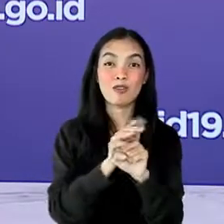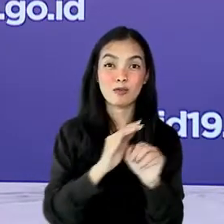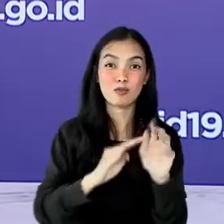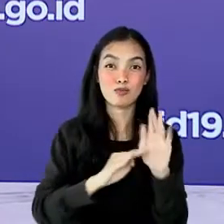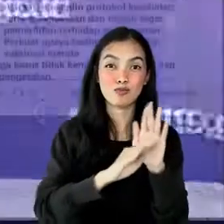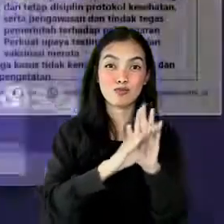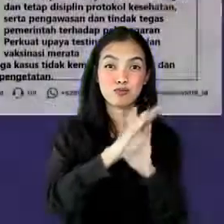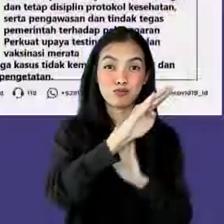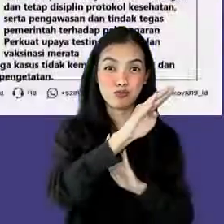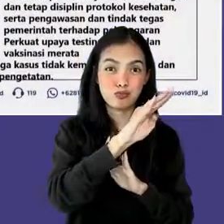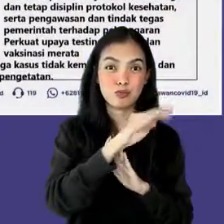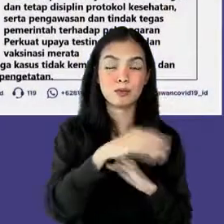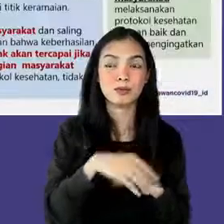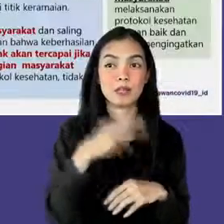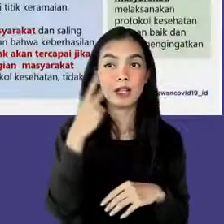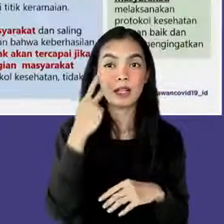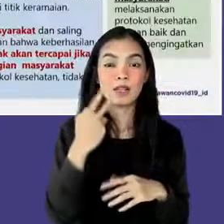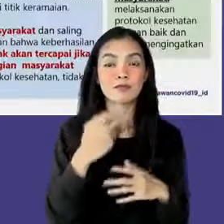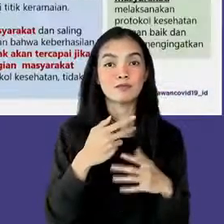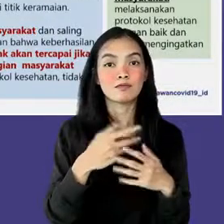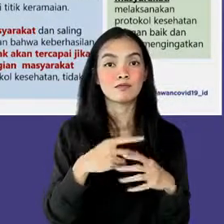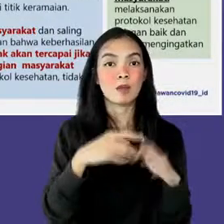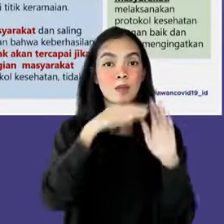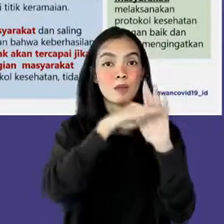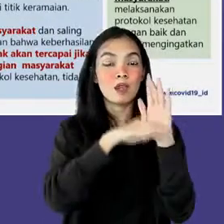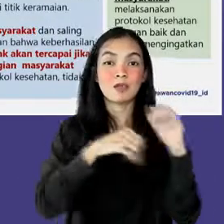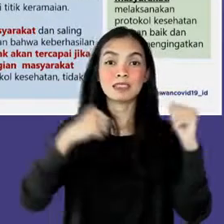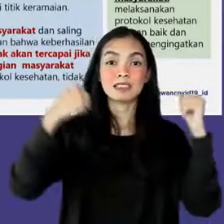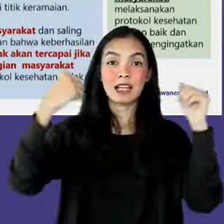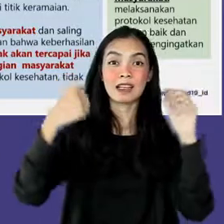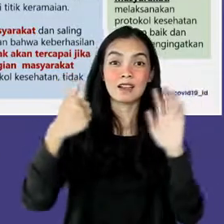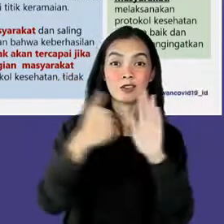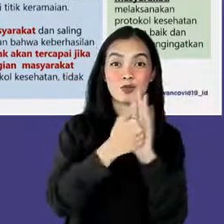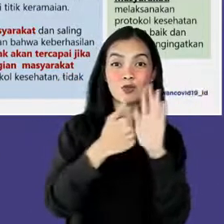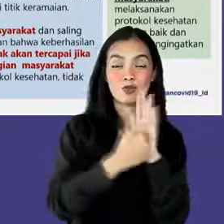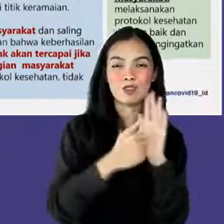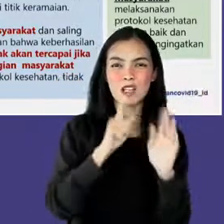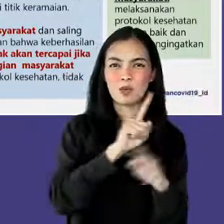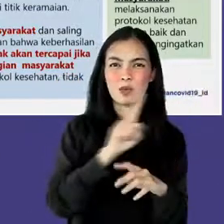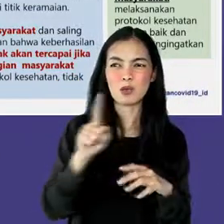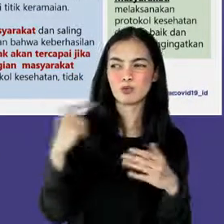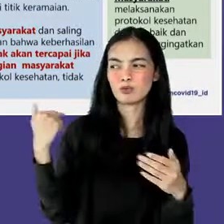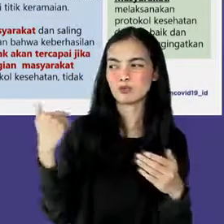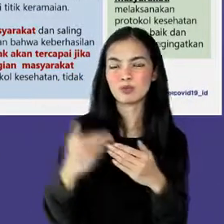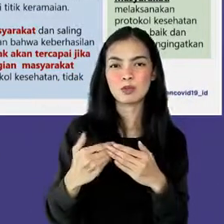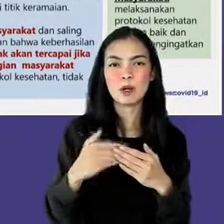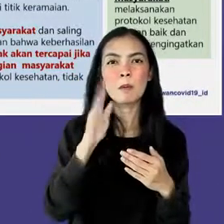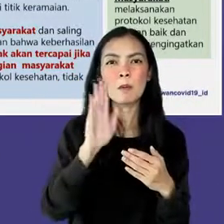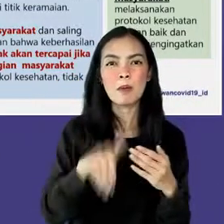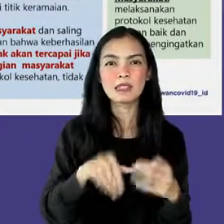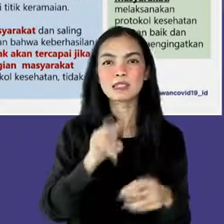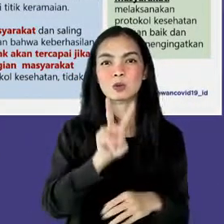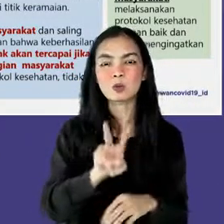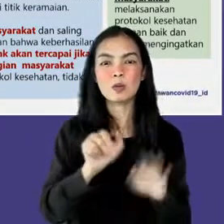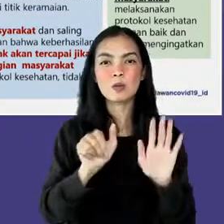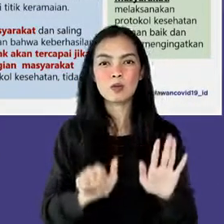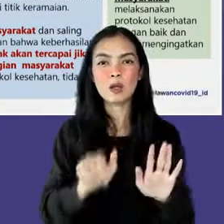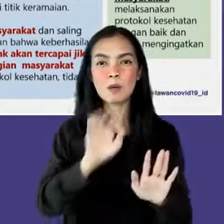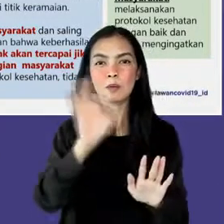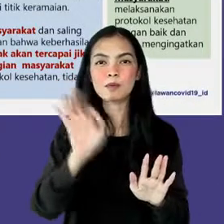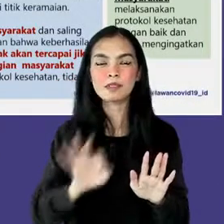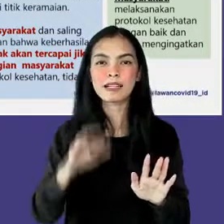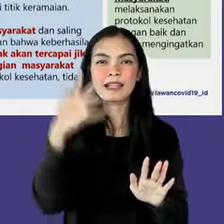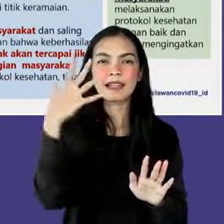dilihat pada monitoring kepatuan protokol kesehatan selama satu minggu terakhir, masih terdapat 26 persen